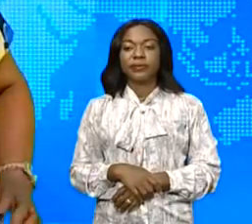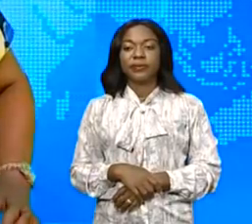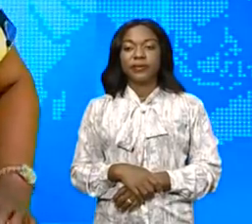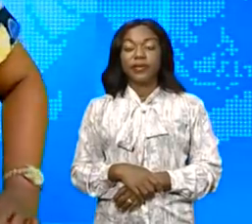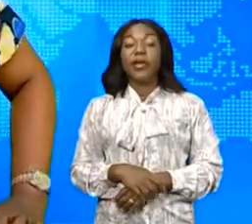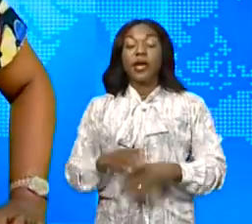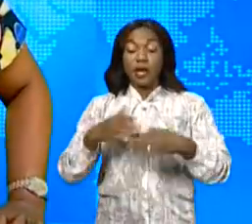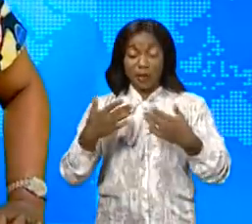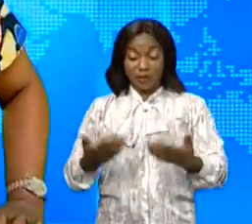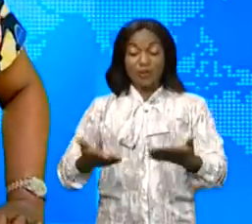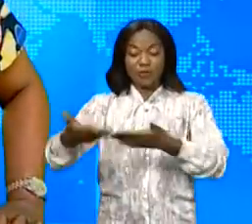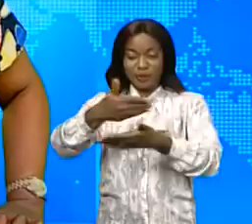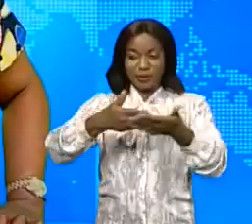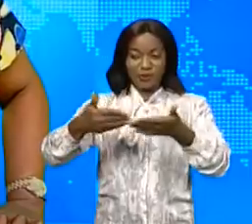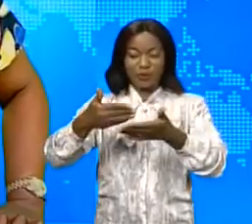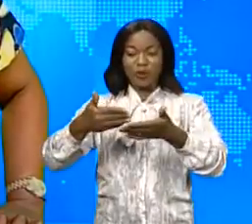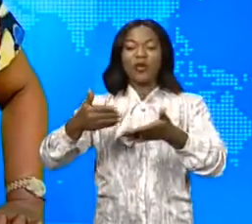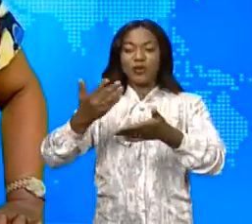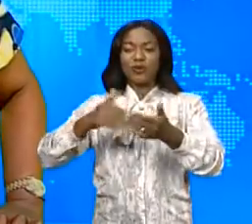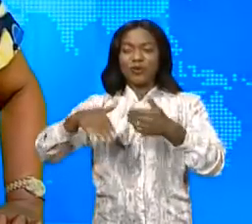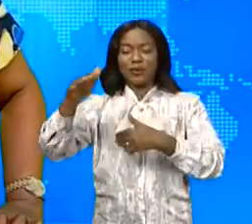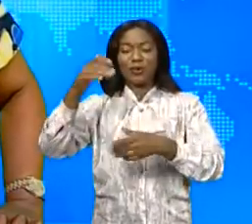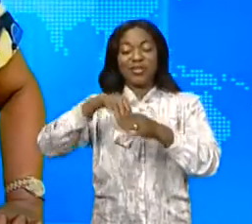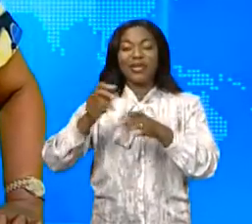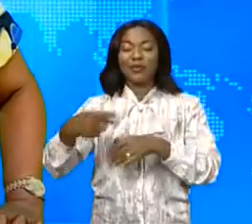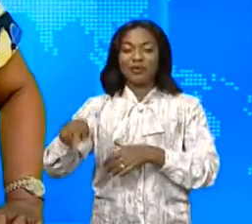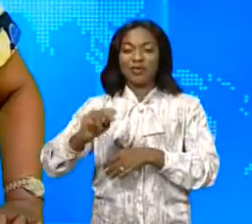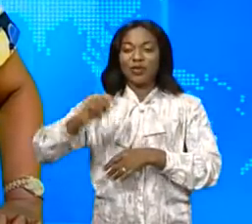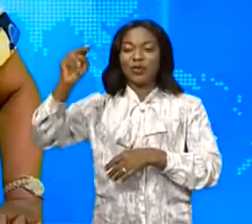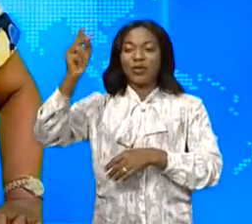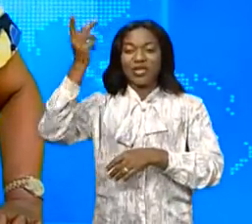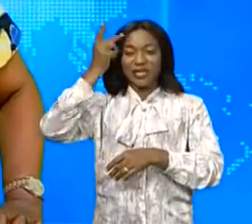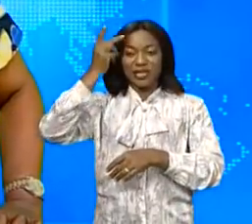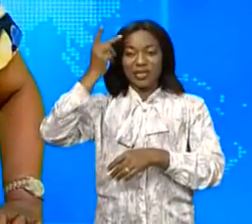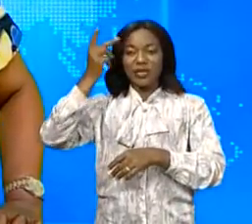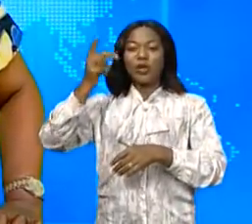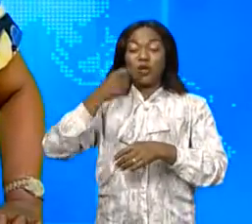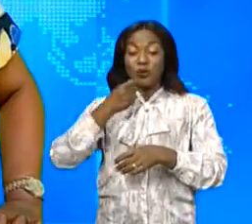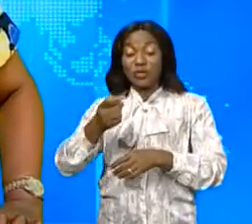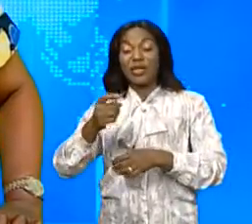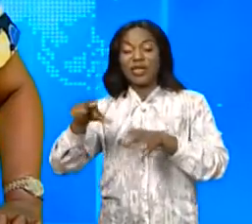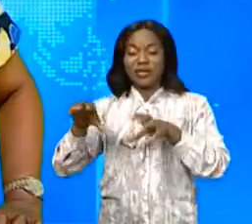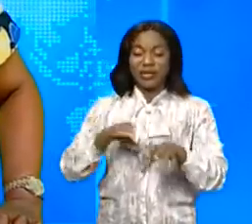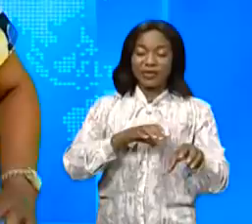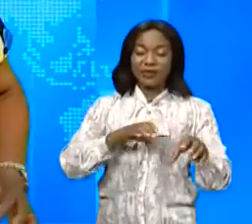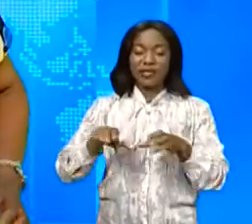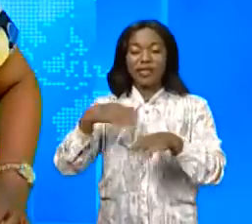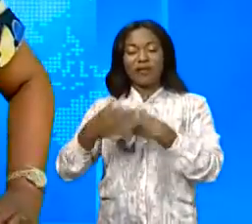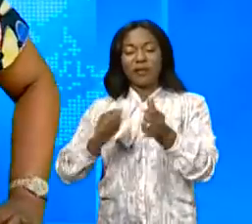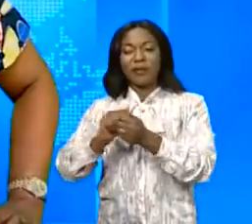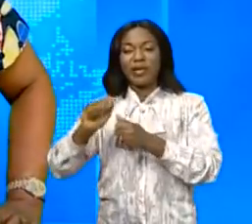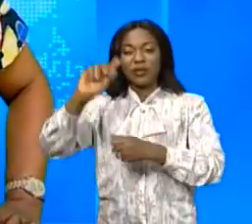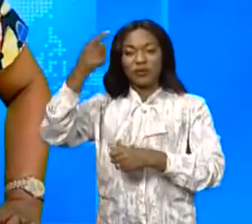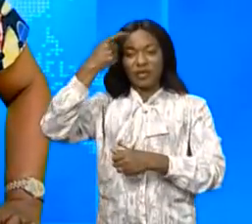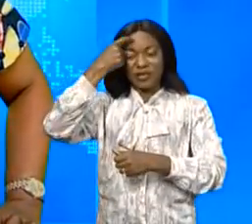Allons à présent dans les provinces et d'abord dans le Haut-Katang où on nous fait état des activités menées par le gouverneur. Découvrons